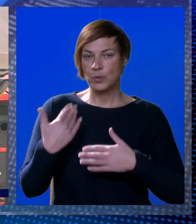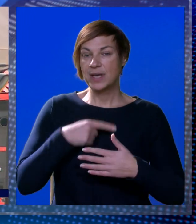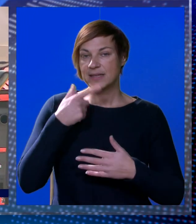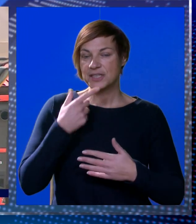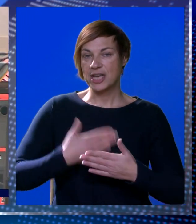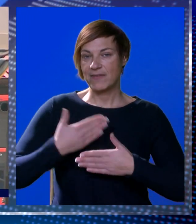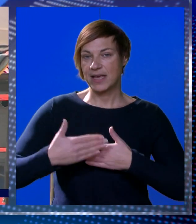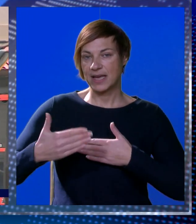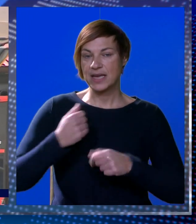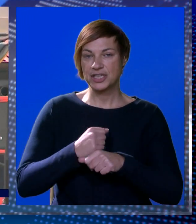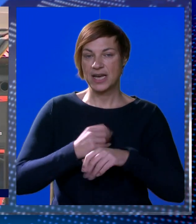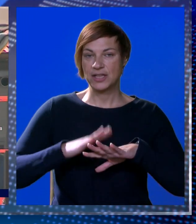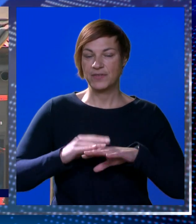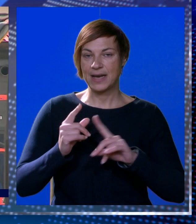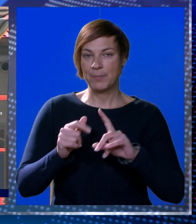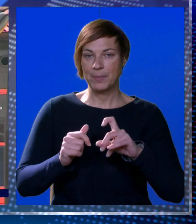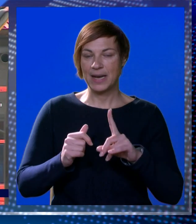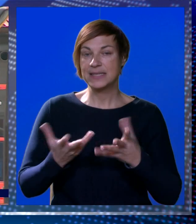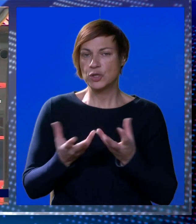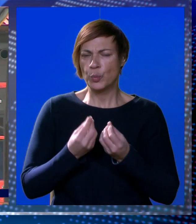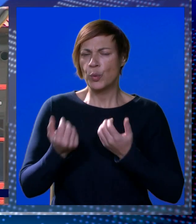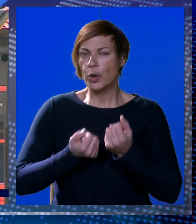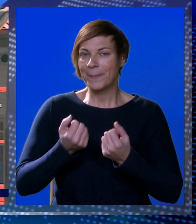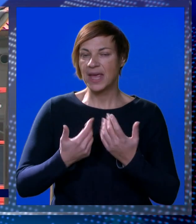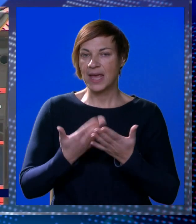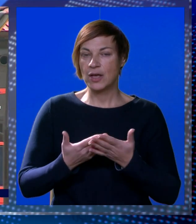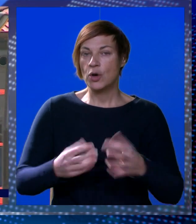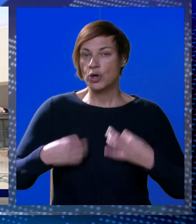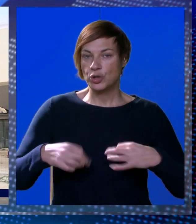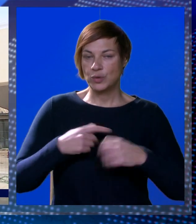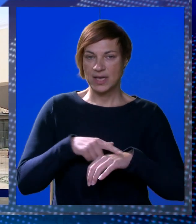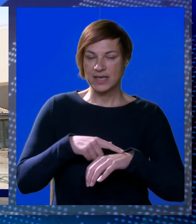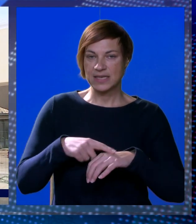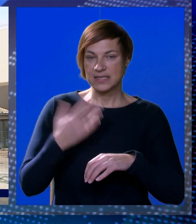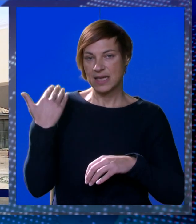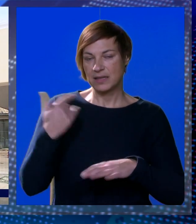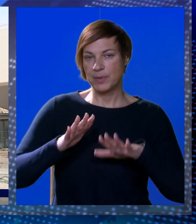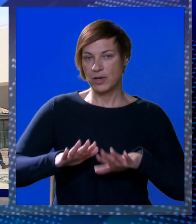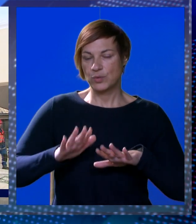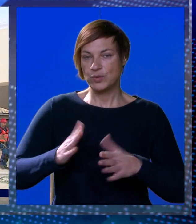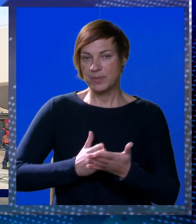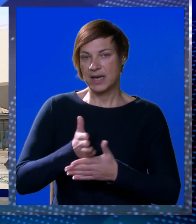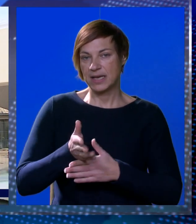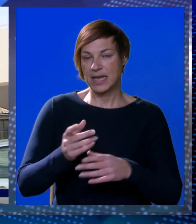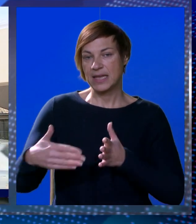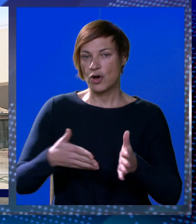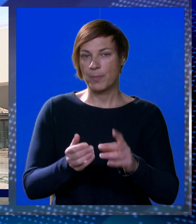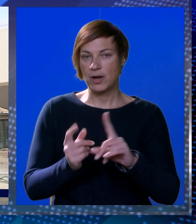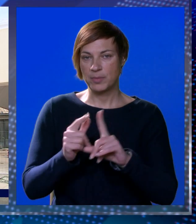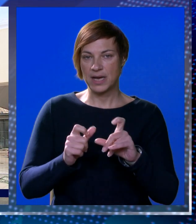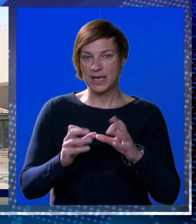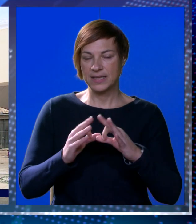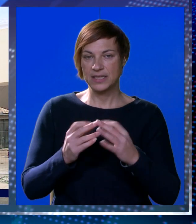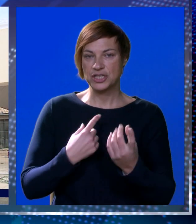Unatoč najavljenom kašnjenju, radovi na Gružkoj placi je u punom jeku. Od ranih jutarnjih sati bilo je usporeno kretanje ovalom